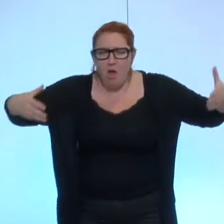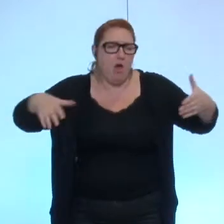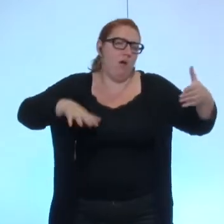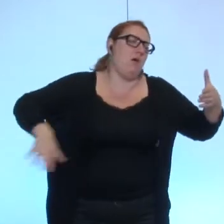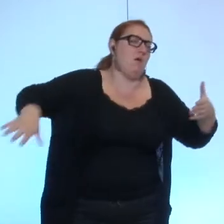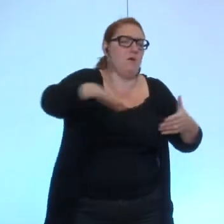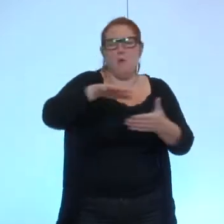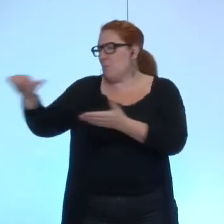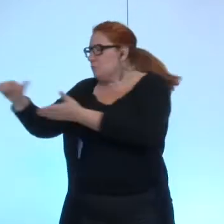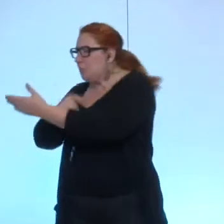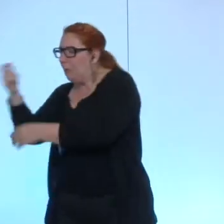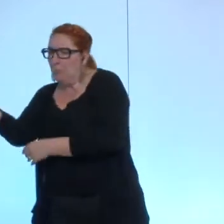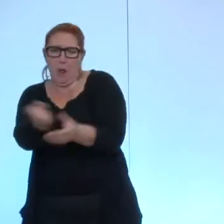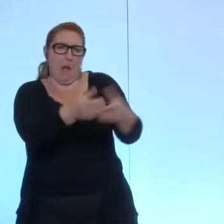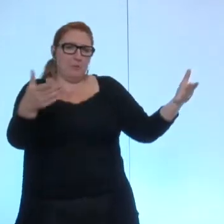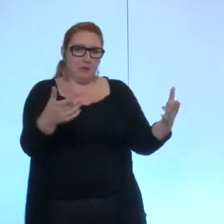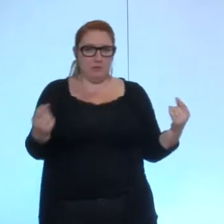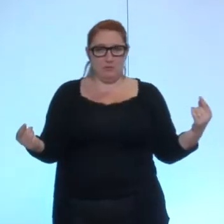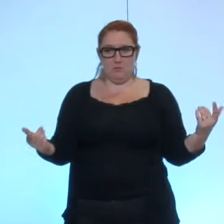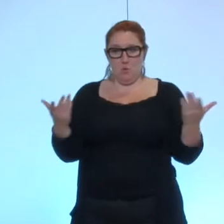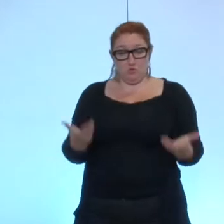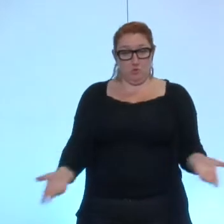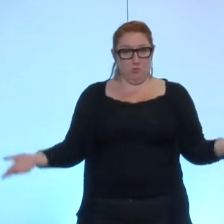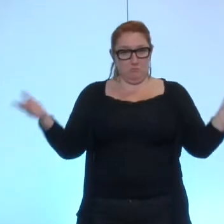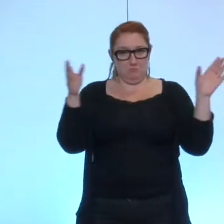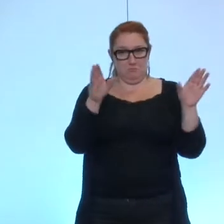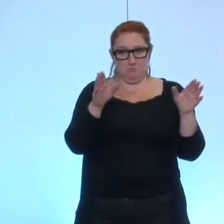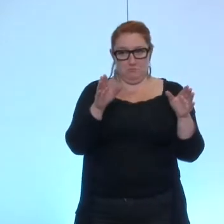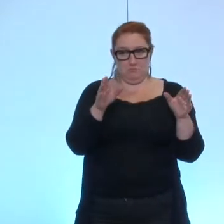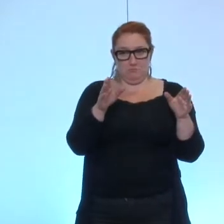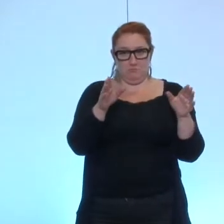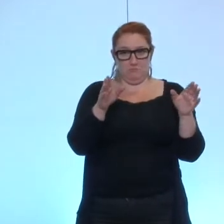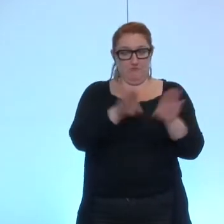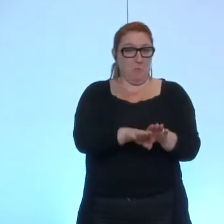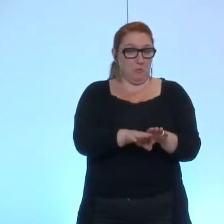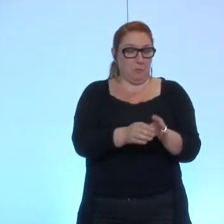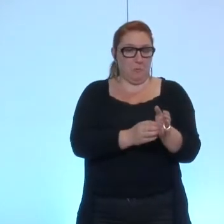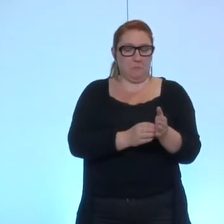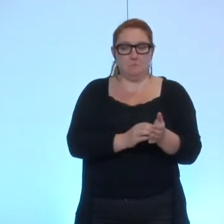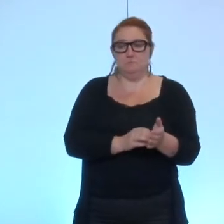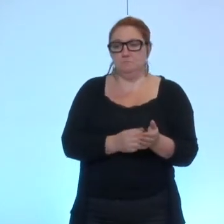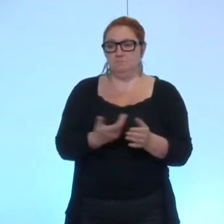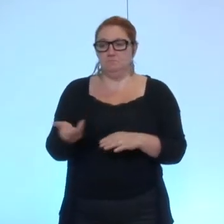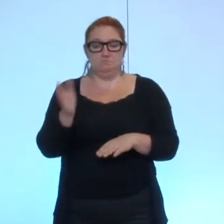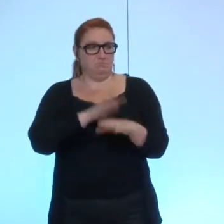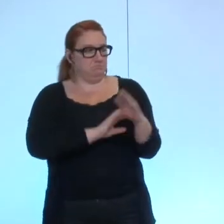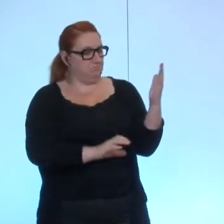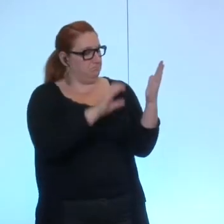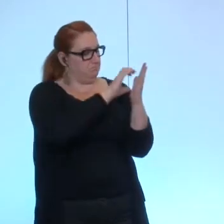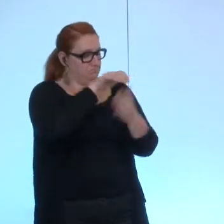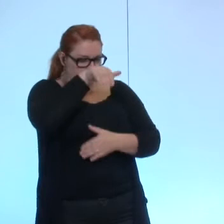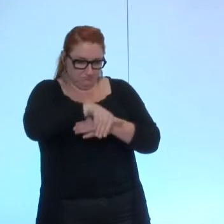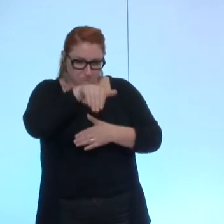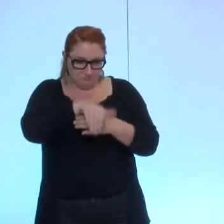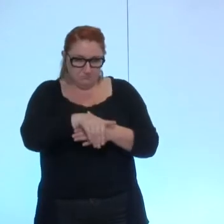aujourd'hui la fermeture des gens sian est avérée et rien ne dit dans la délibération de ce soir le sort